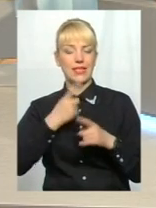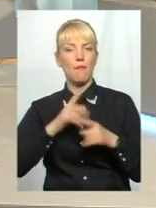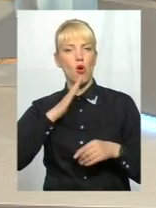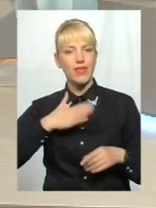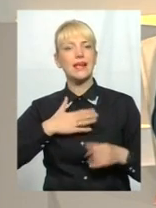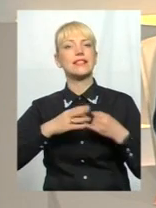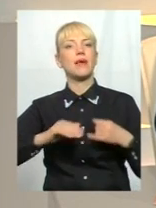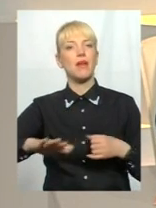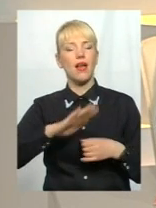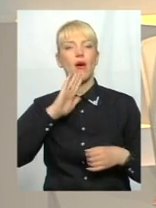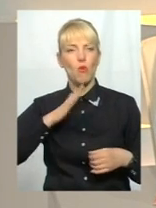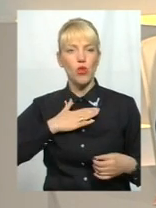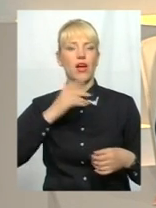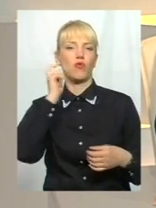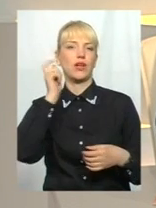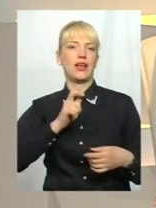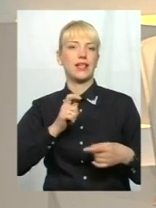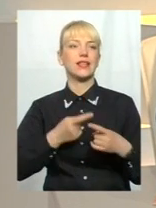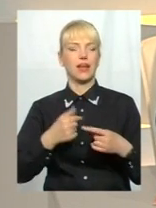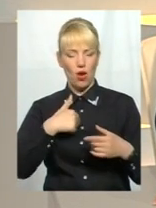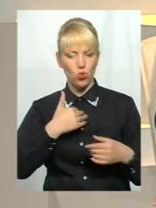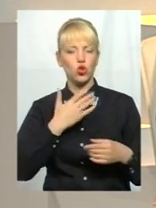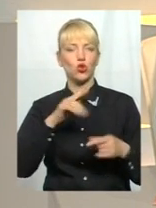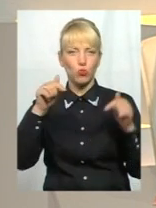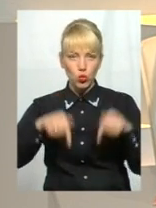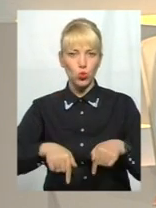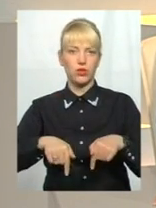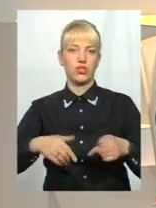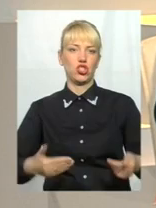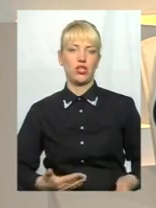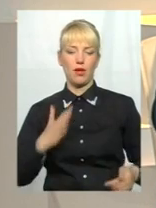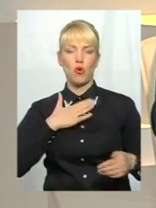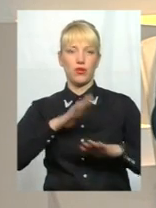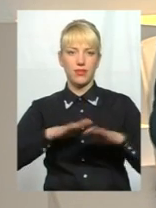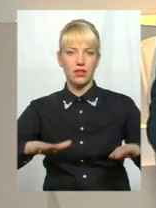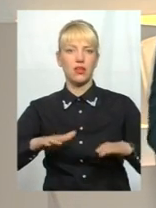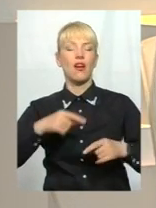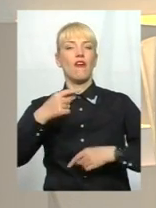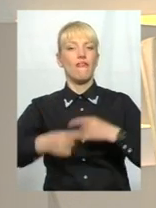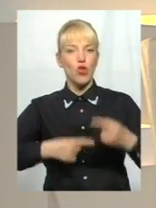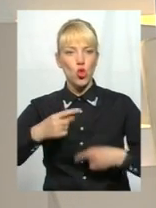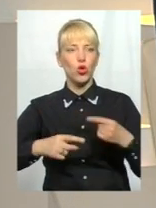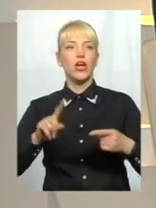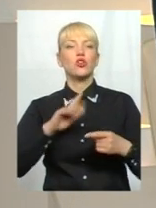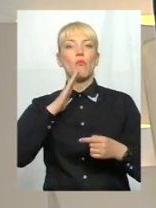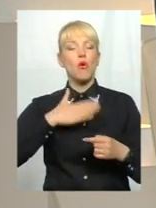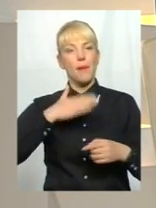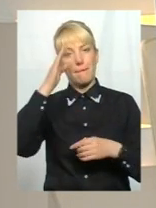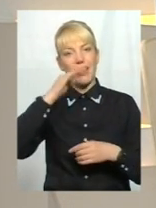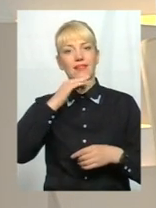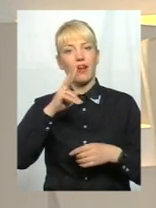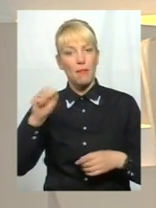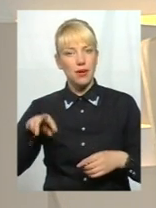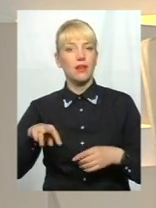країна, я хочу, аби саме тут жили мої діти, мої онуки, і щоб моїм батькам тут